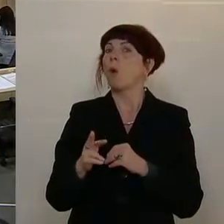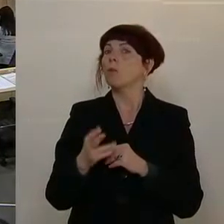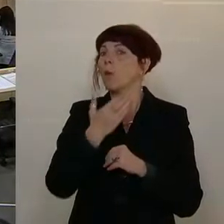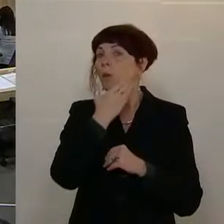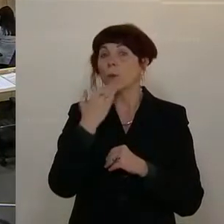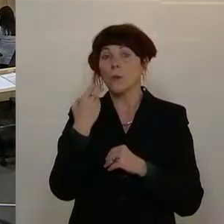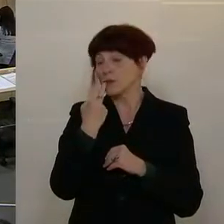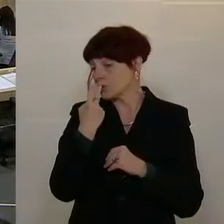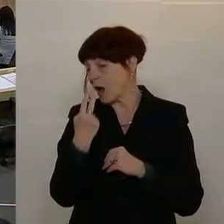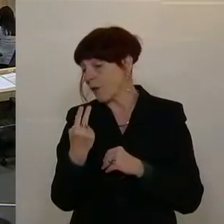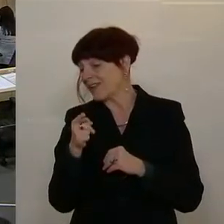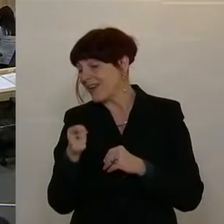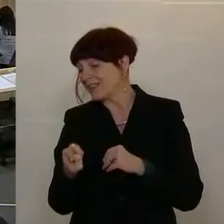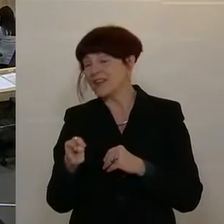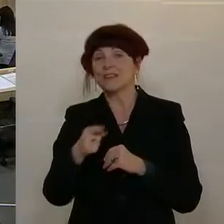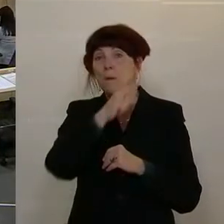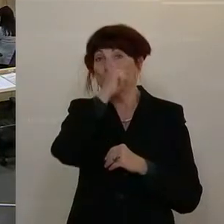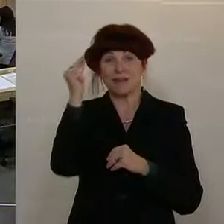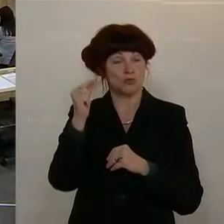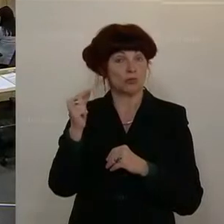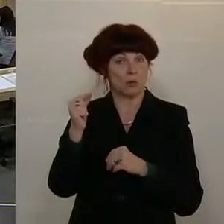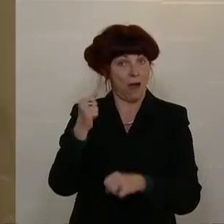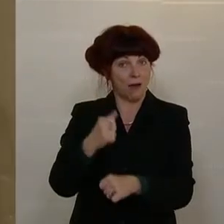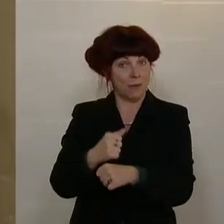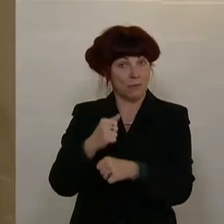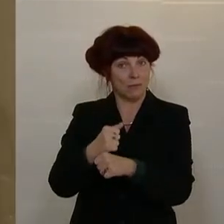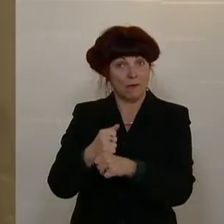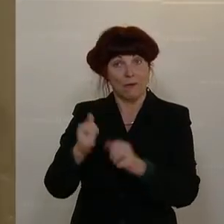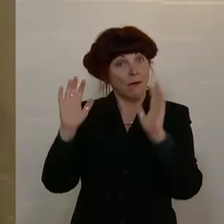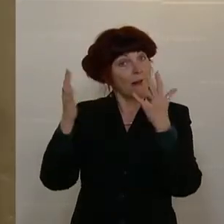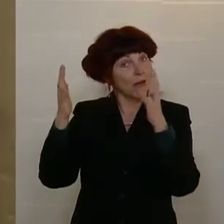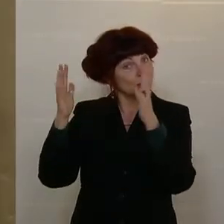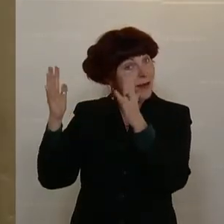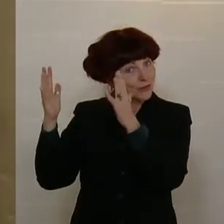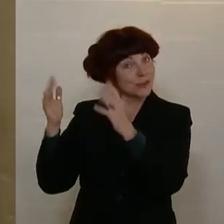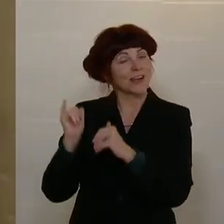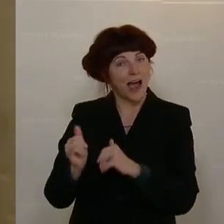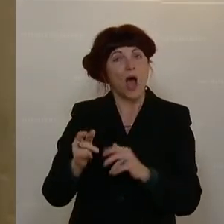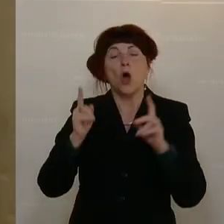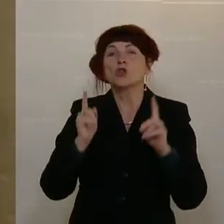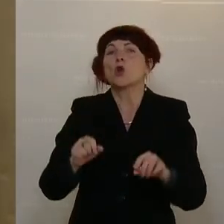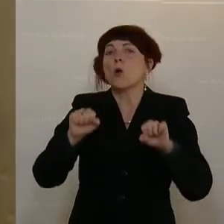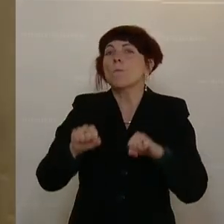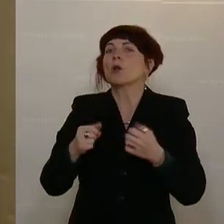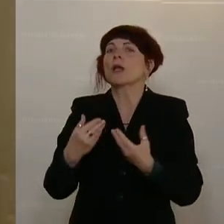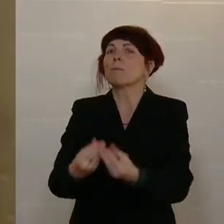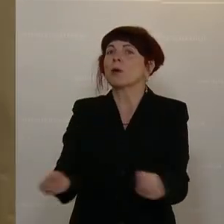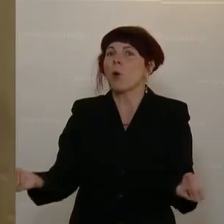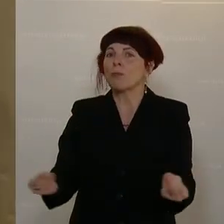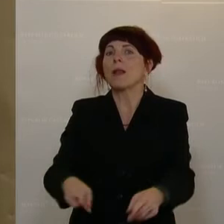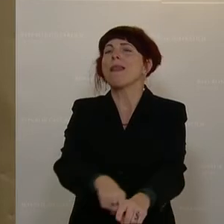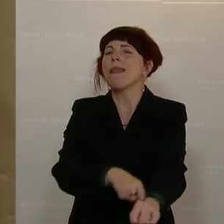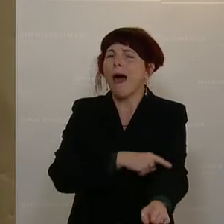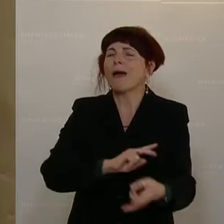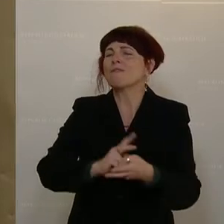Sie nicht, dass diese arbeitenden Menschen, die sie beklatschen, auch die Möglichkeit haben, so lange wie möglich gesund zu bleiben und eine Pension zu bekommen?